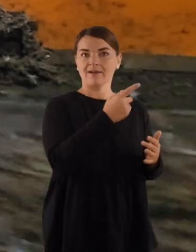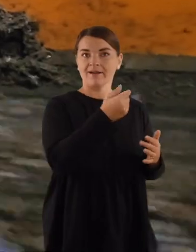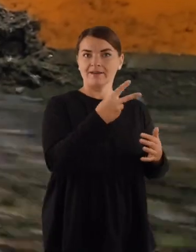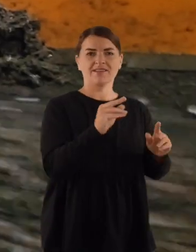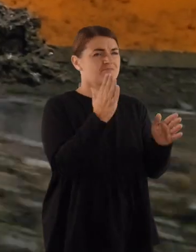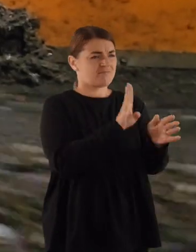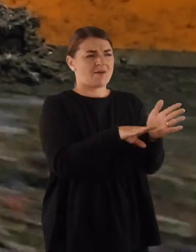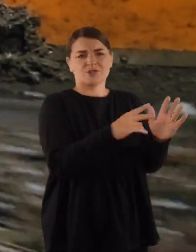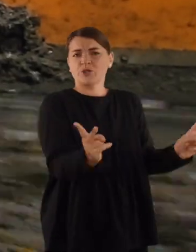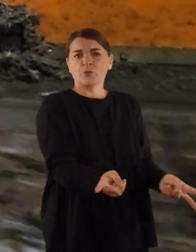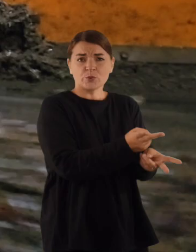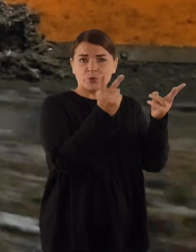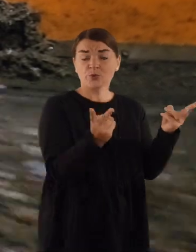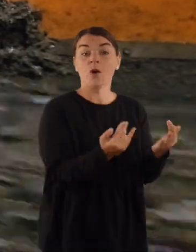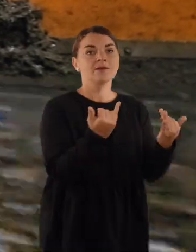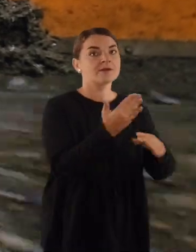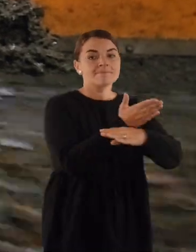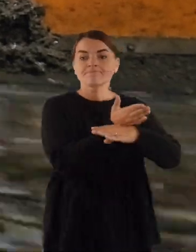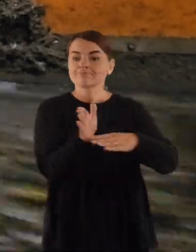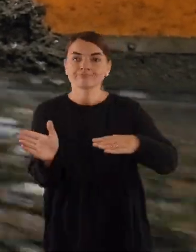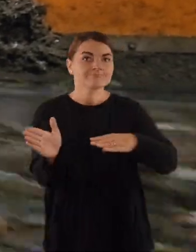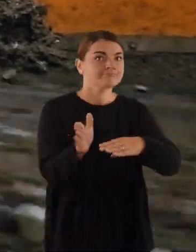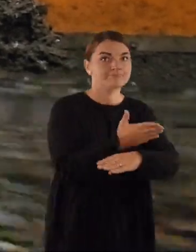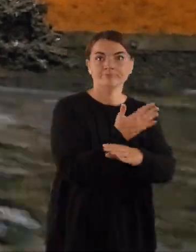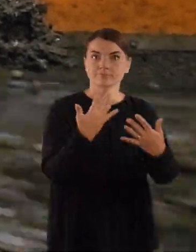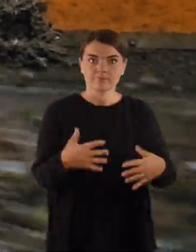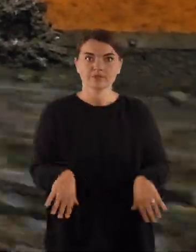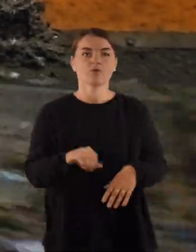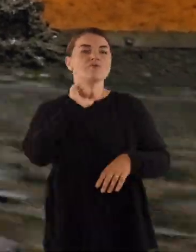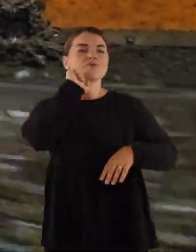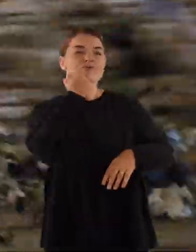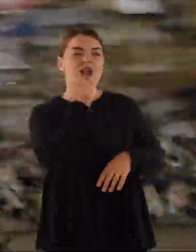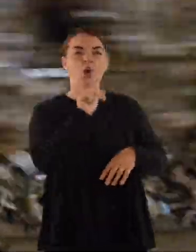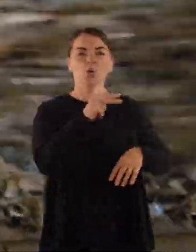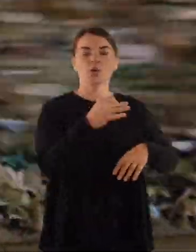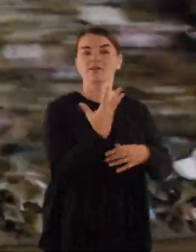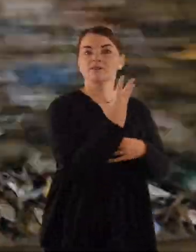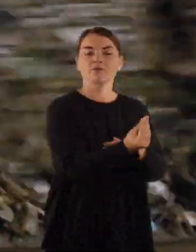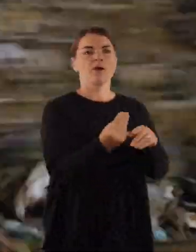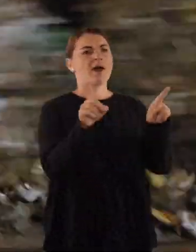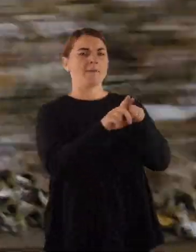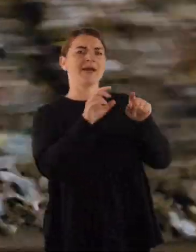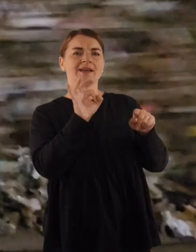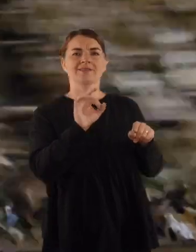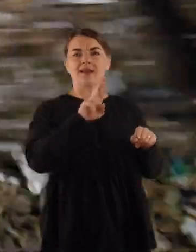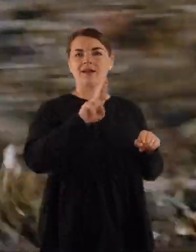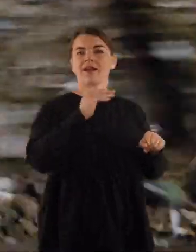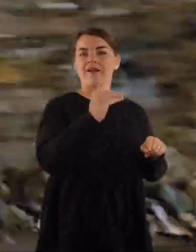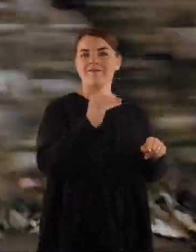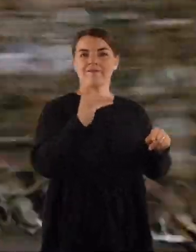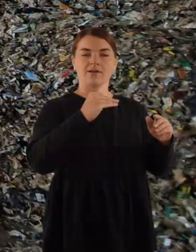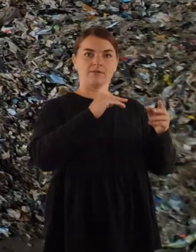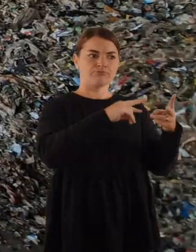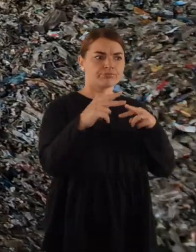Tiesiog būdavo sudeginamos. Dabar dabar pastrautą atskiriam ir nukreipiam į kietojo atgautojo kūro, arba kai mes vadiname SRF perdirbimą,